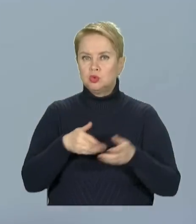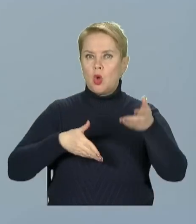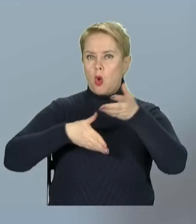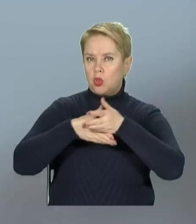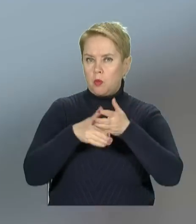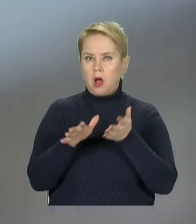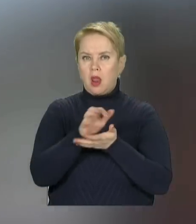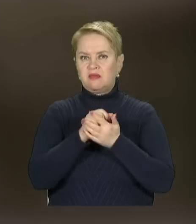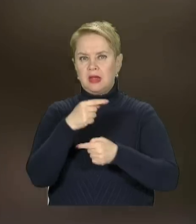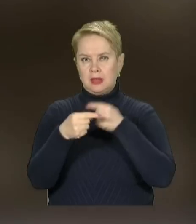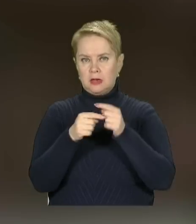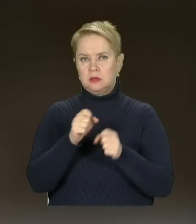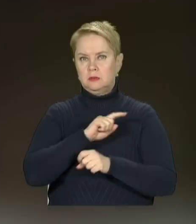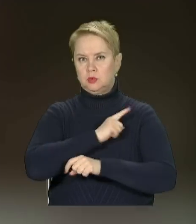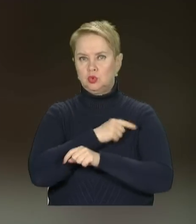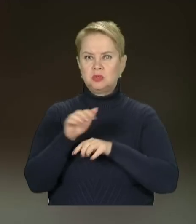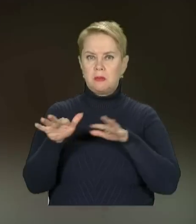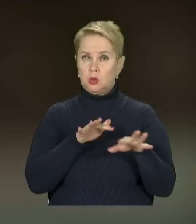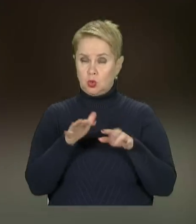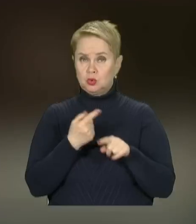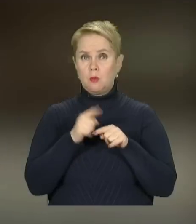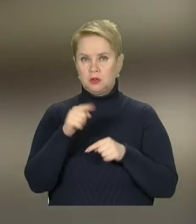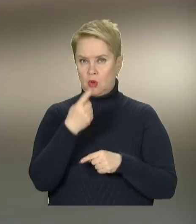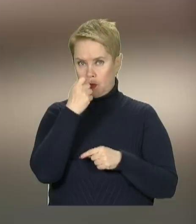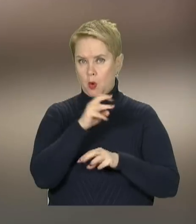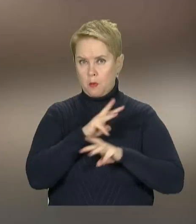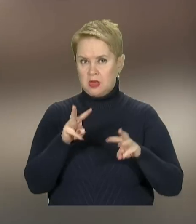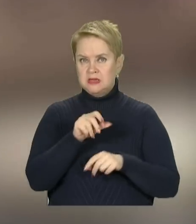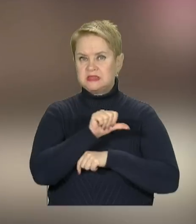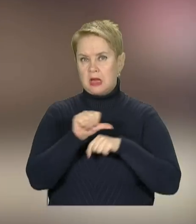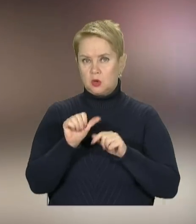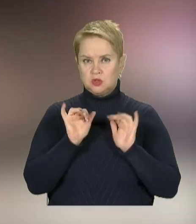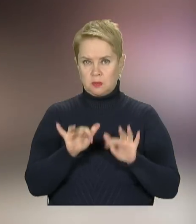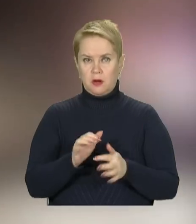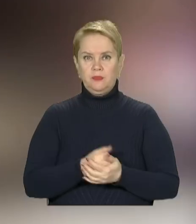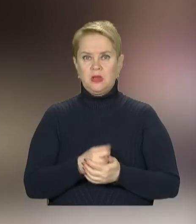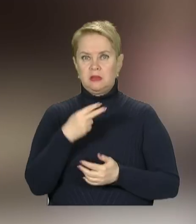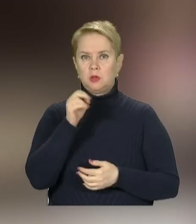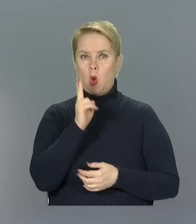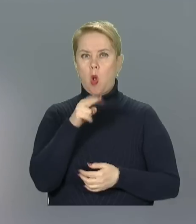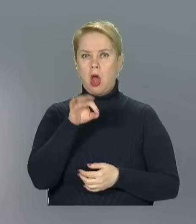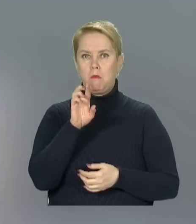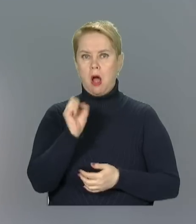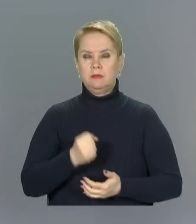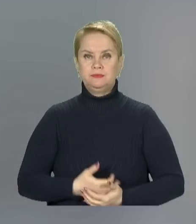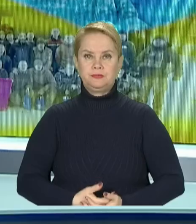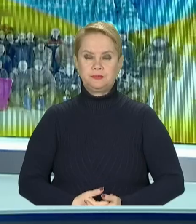допомогти ліквідувати наслідки потужного землетрусу. Про це повідомив міністр закордонних справ Дмитро Колеба.